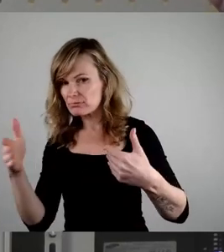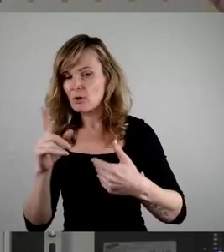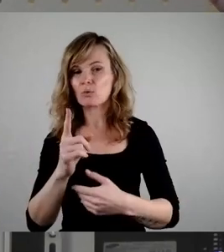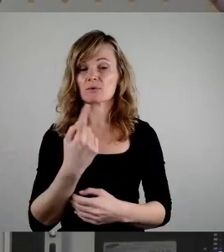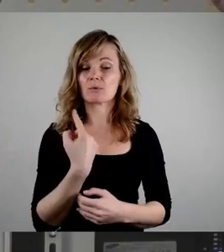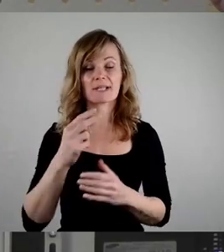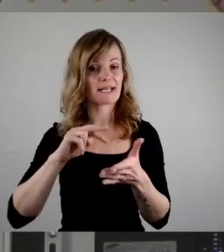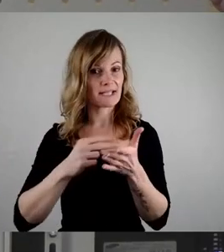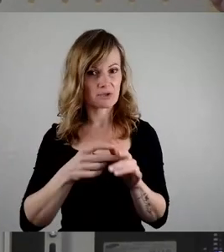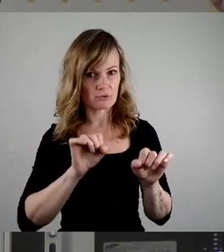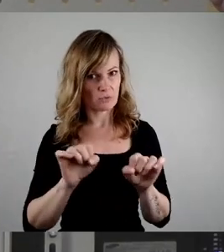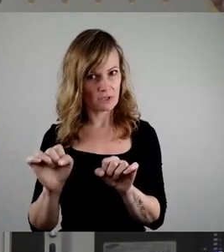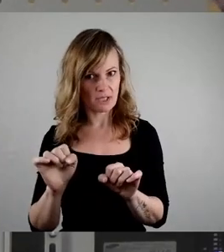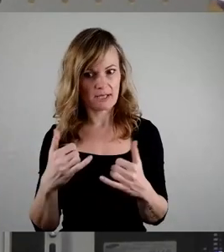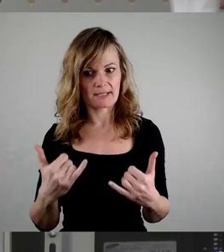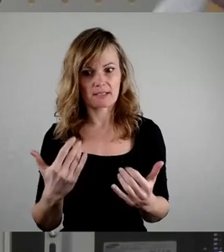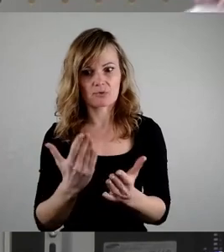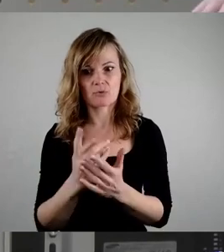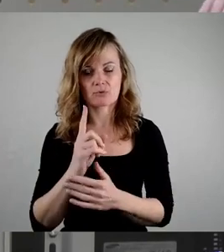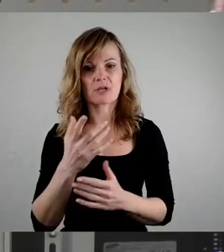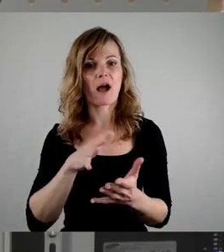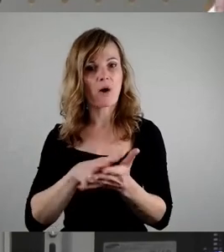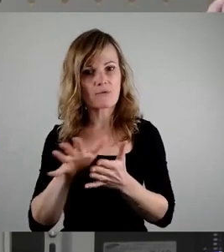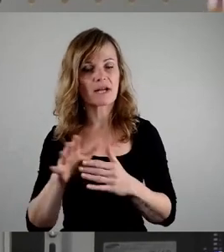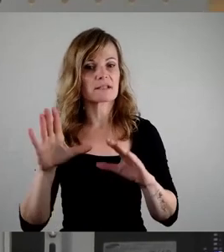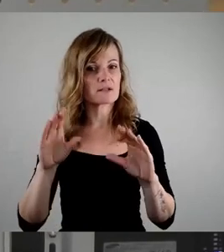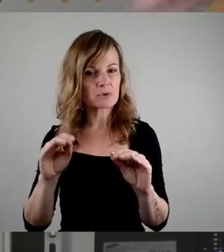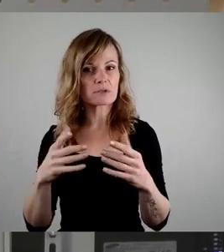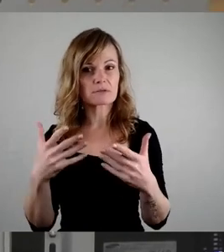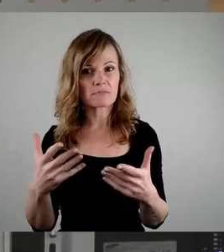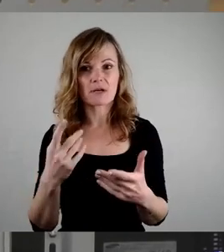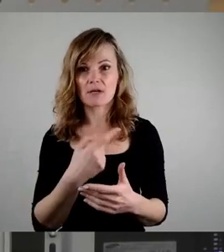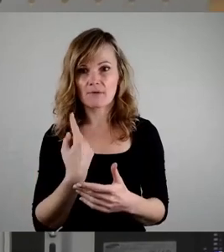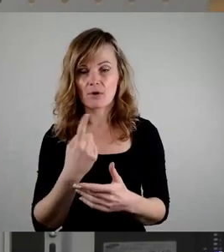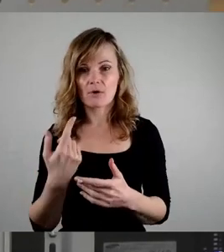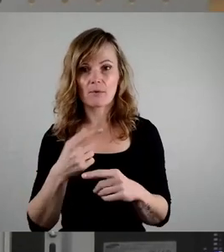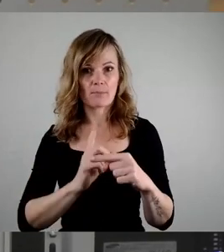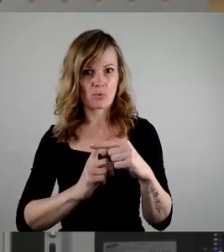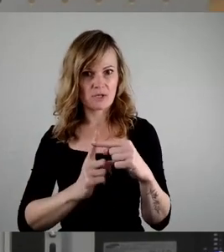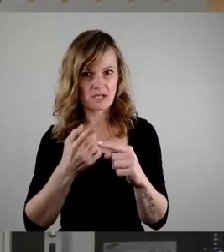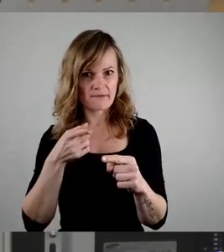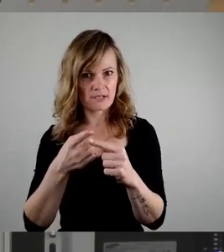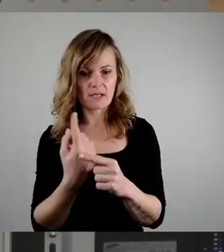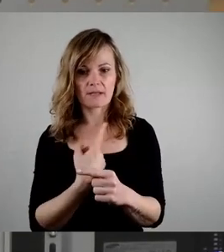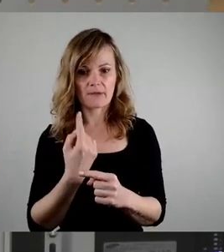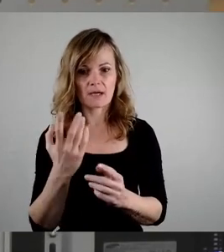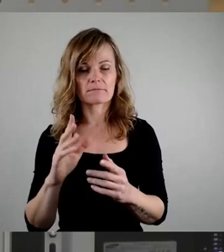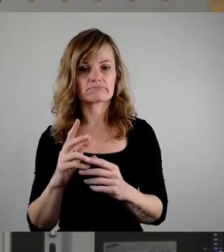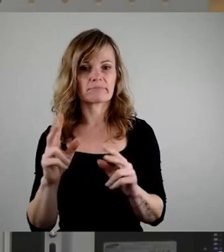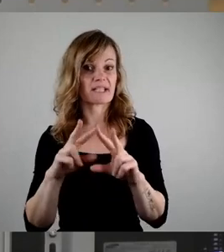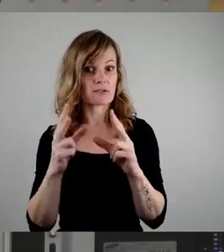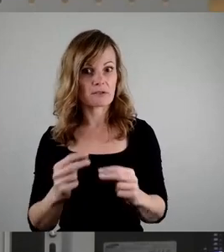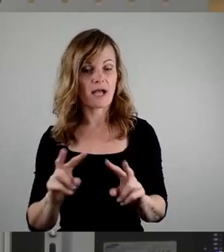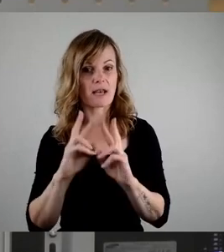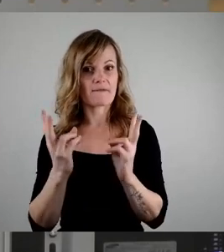haben und den Aufwand und Nutzen, den wir hier betreiben, um das positive Ziel uns als internationale, weltoffene Stadt